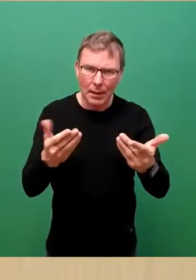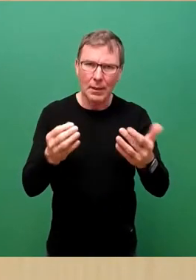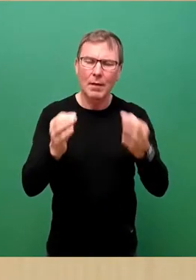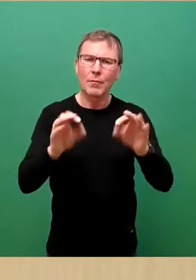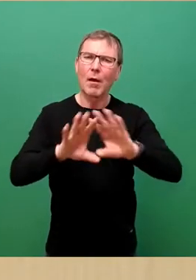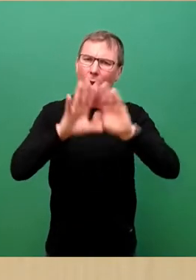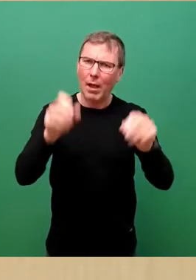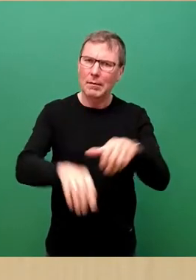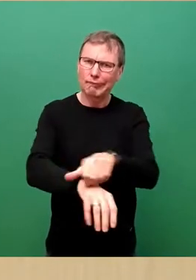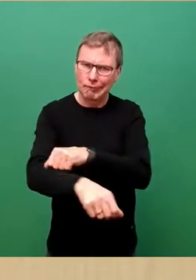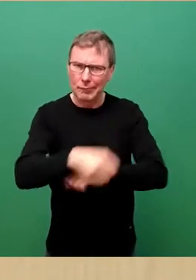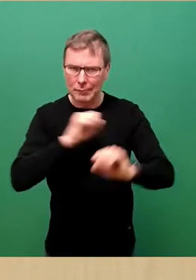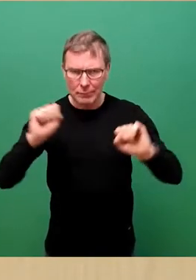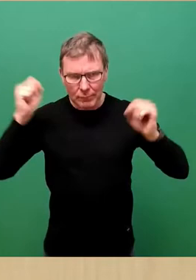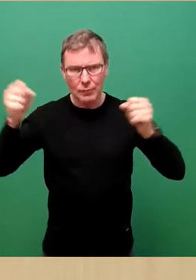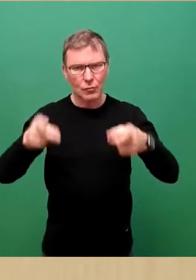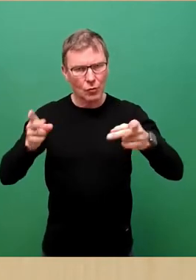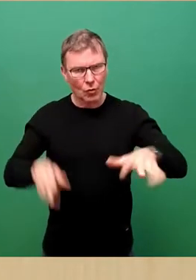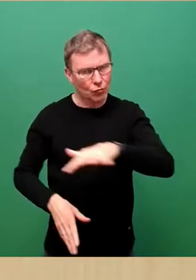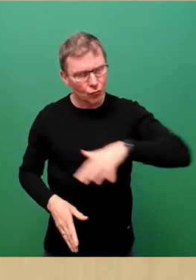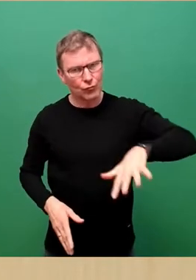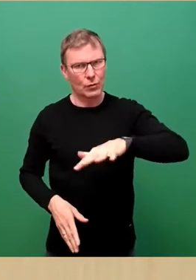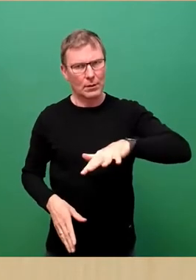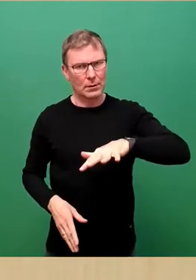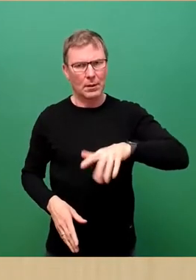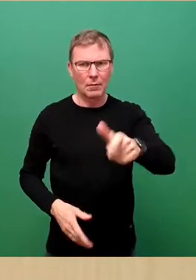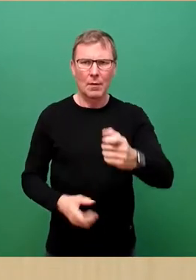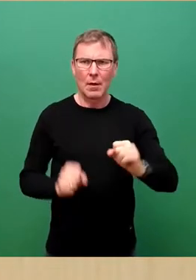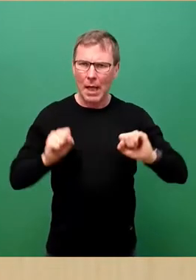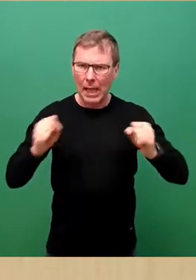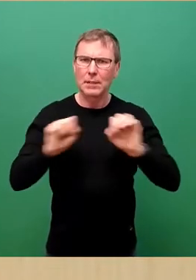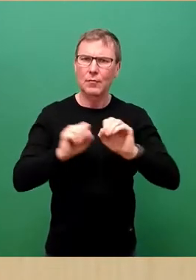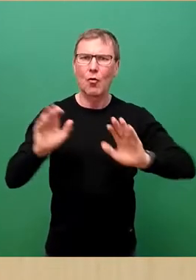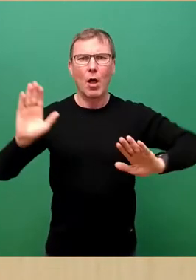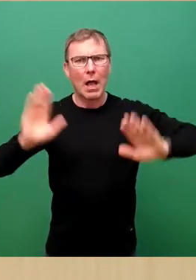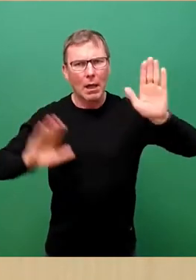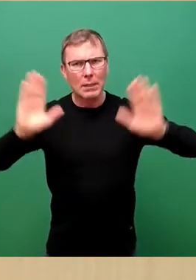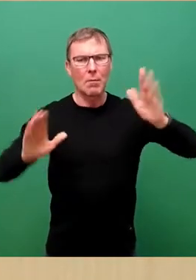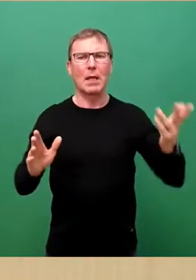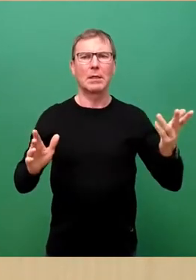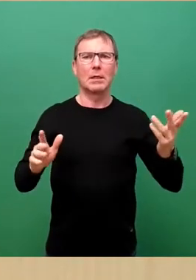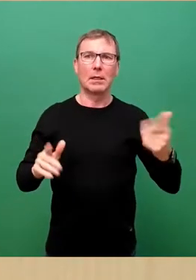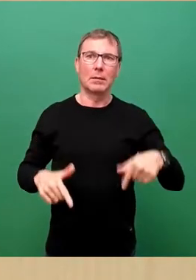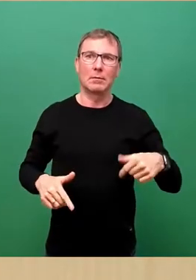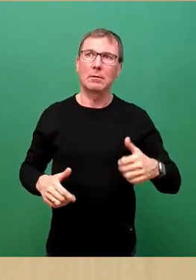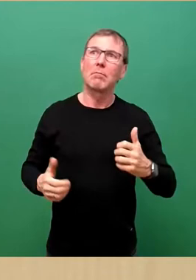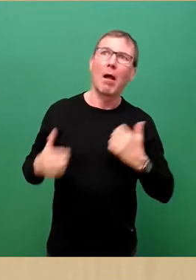Engagement hier in unserer Stadt, Ihren Einsatz für Demokratie in dieser aufgeregten Zeit